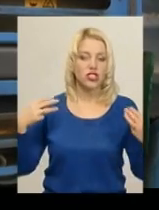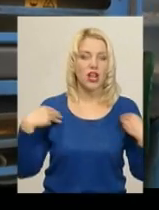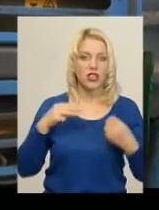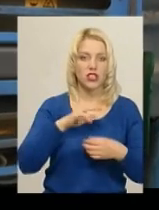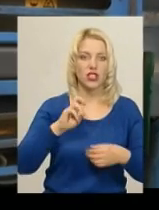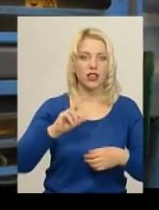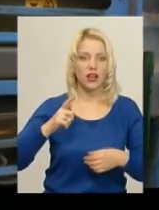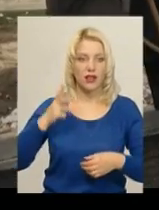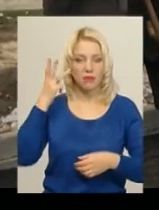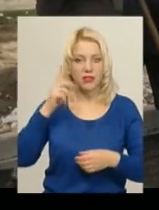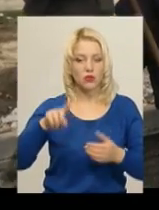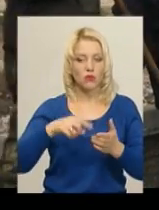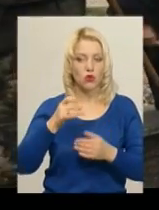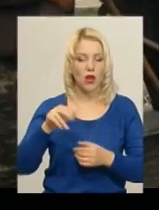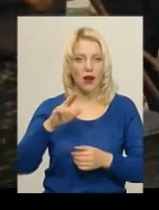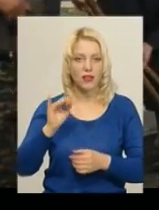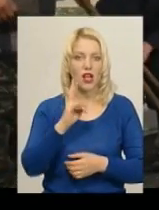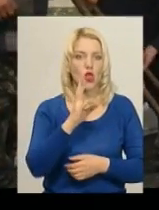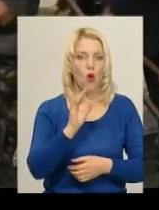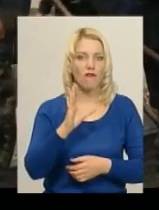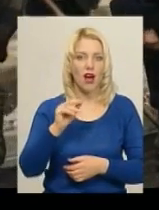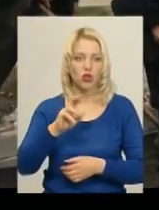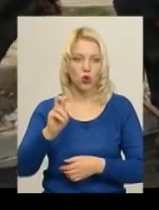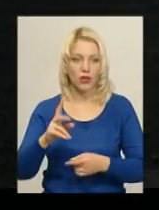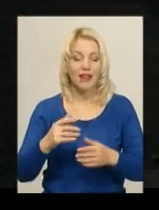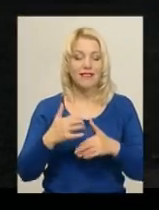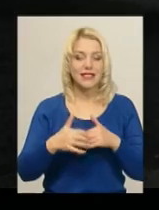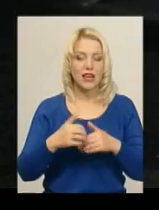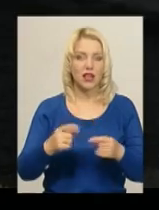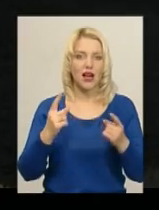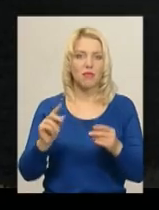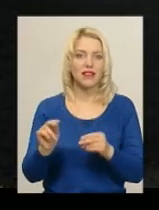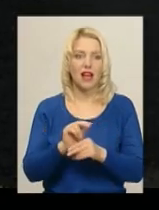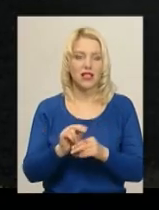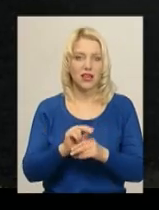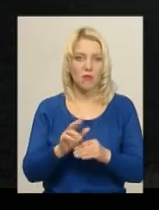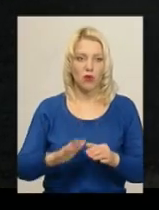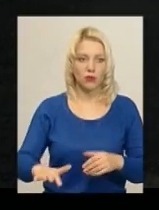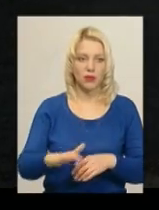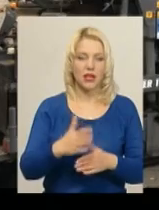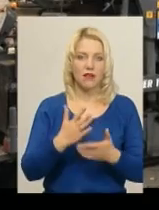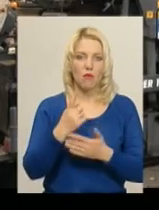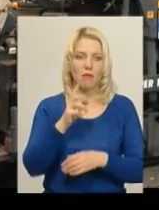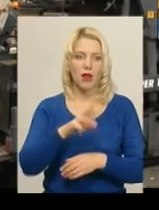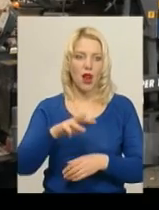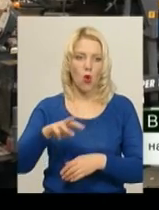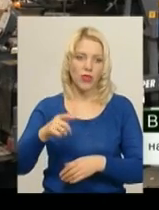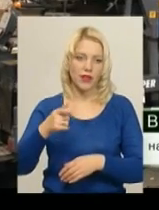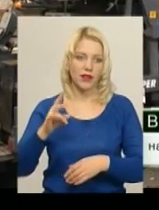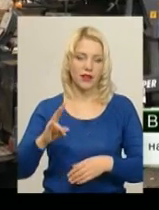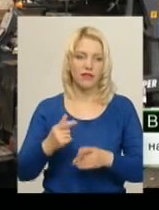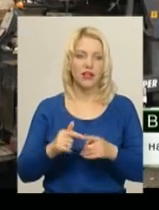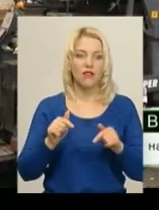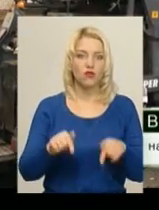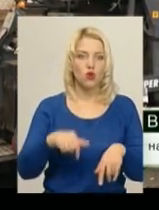міськради Василь Новачок. В середньому на капітальний ремонт однієї прибудинкової території йде мільйони гривень. Цього року